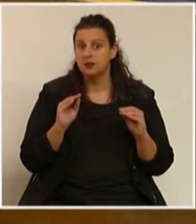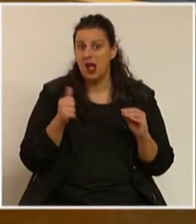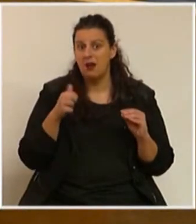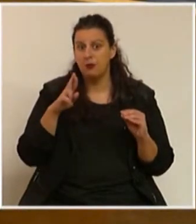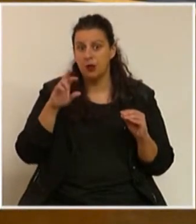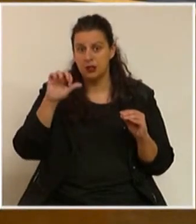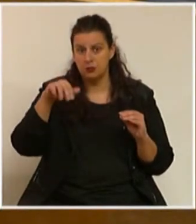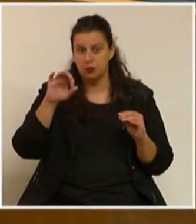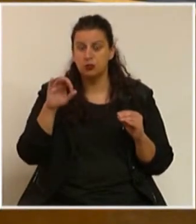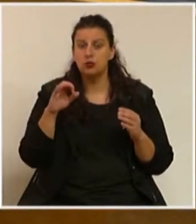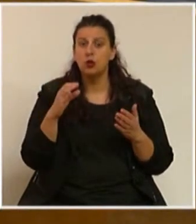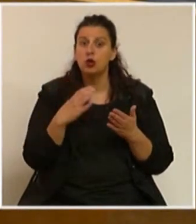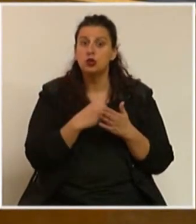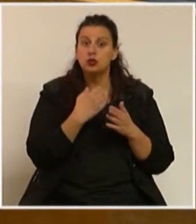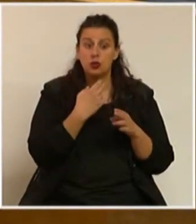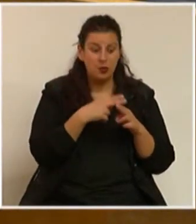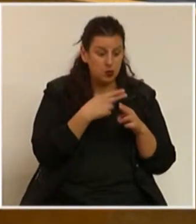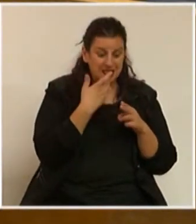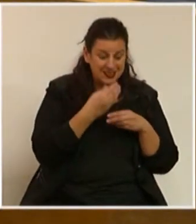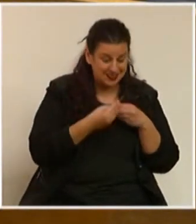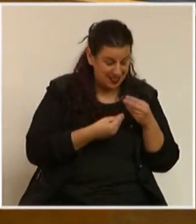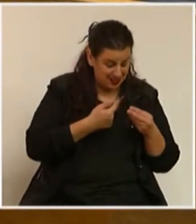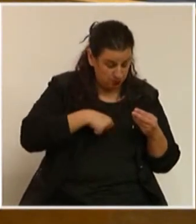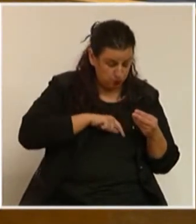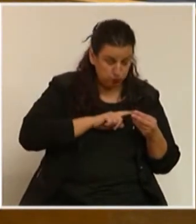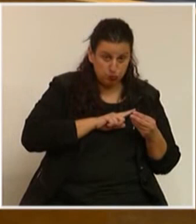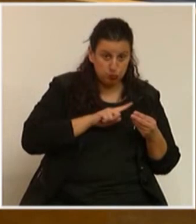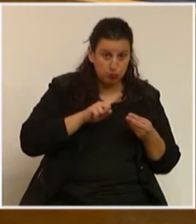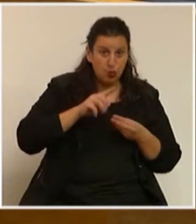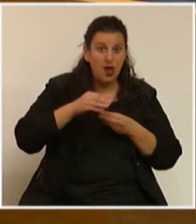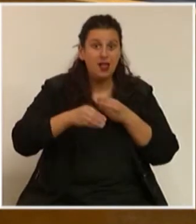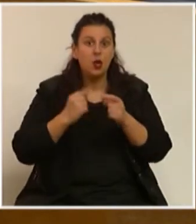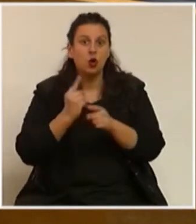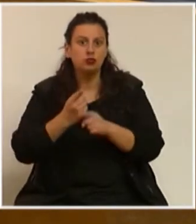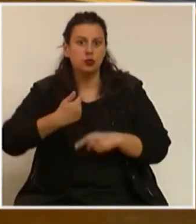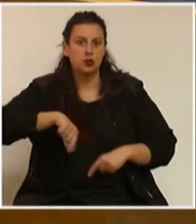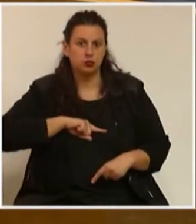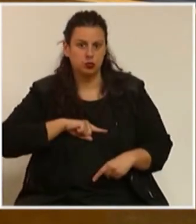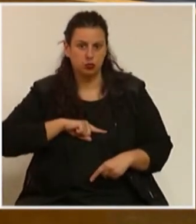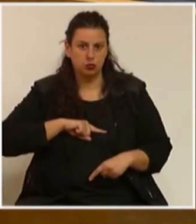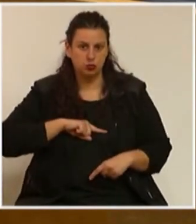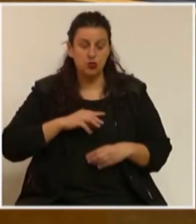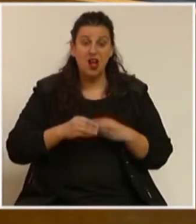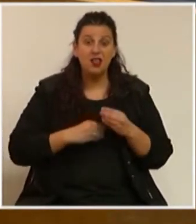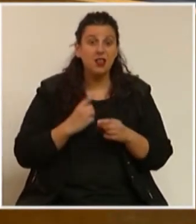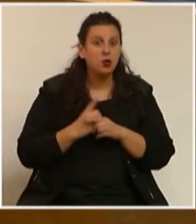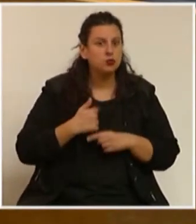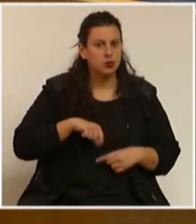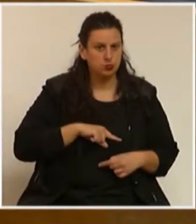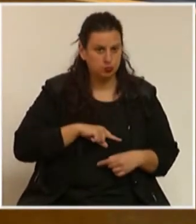tota política que no fem nosaltres la faran contra nosaltres. La faran contra nosaltres.